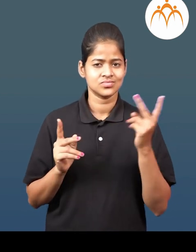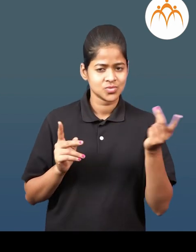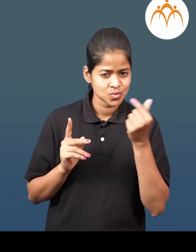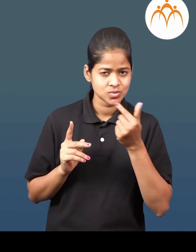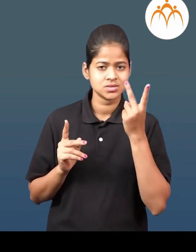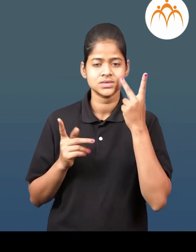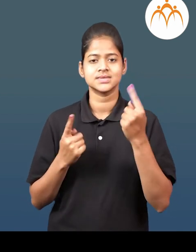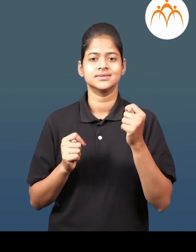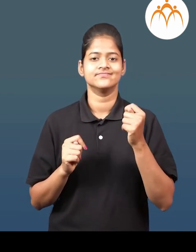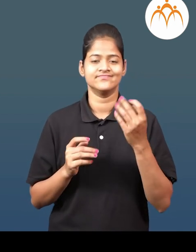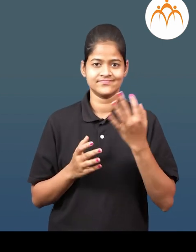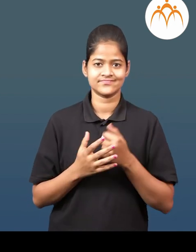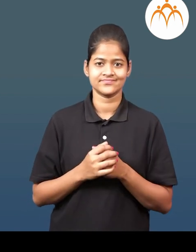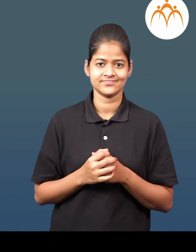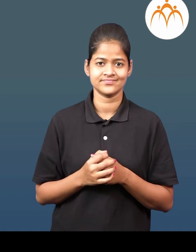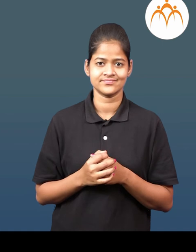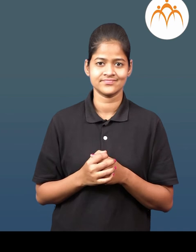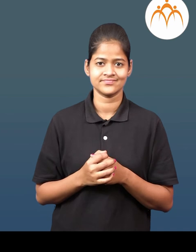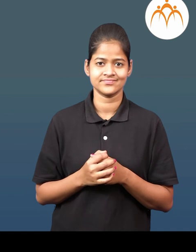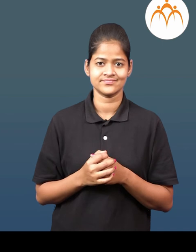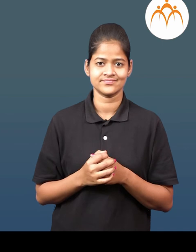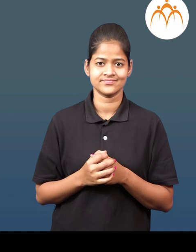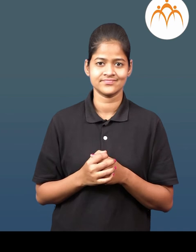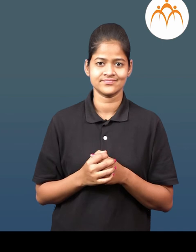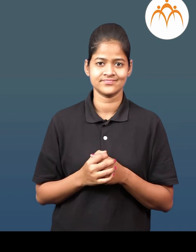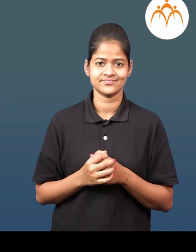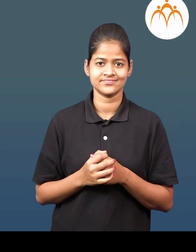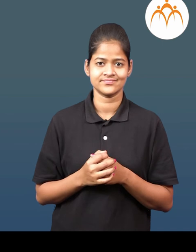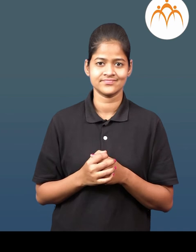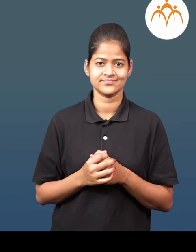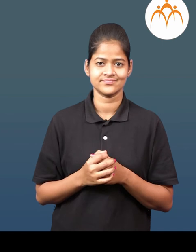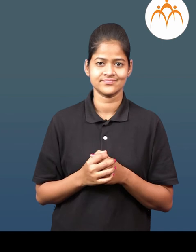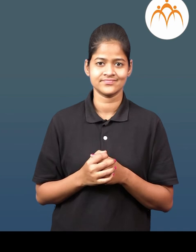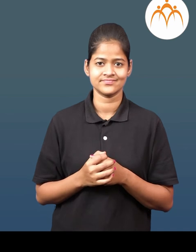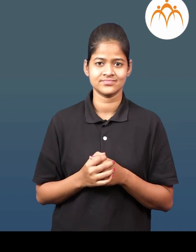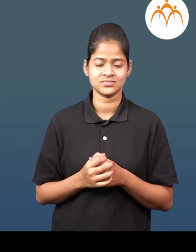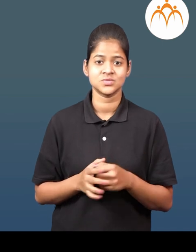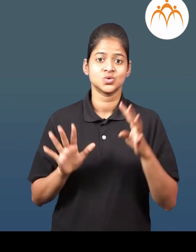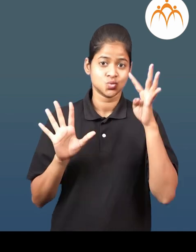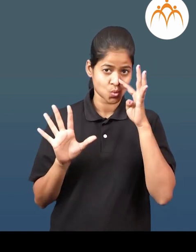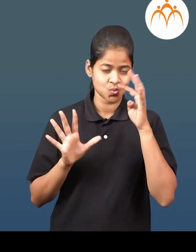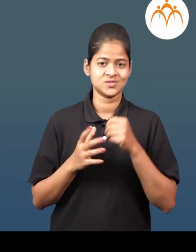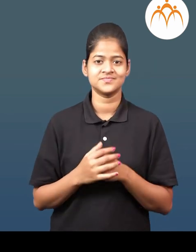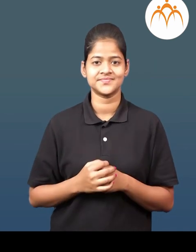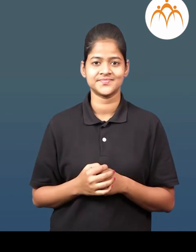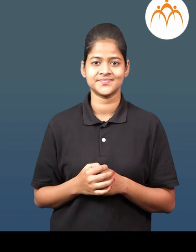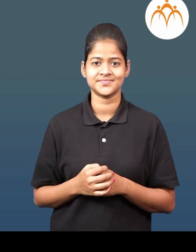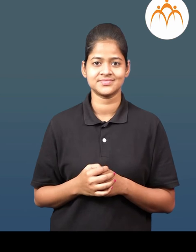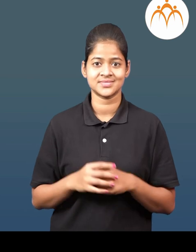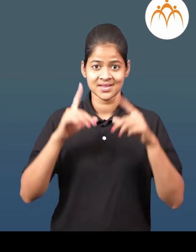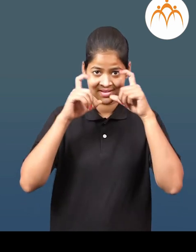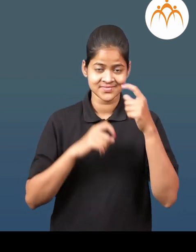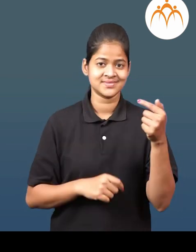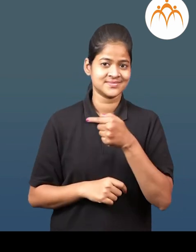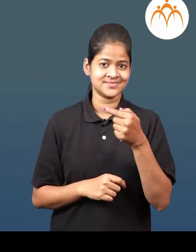वेगया सममित आक्रुत्या घरातल्या वस्तु आपरुन तयार करुन बगा 9. 10 ग्राम